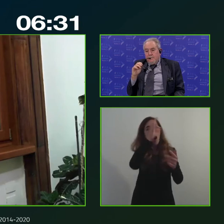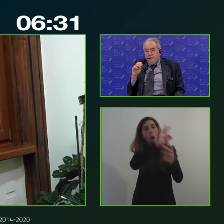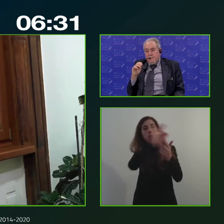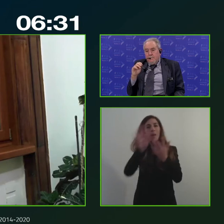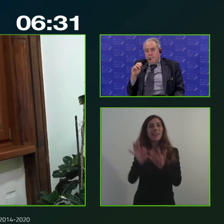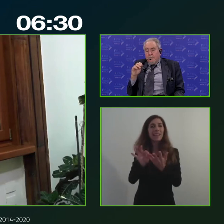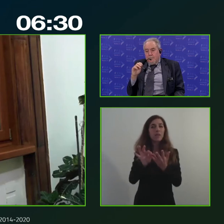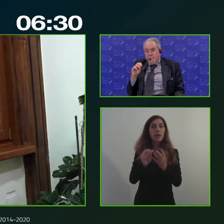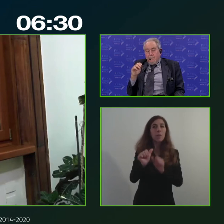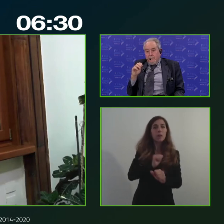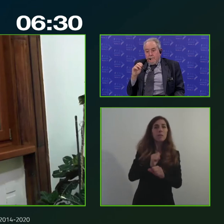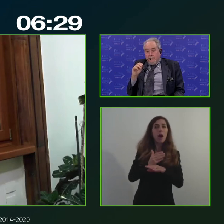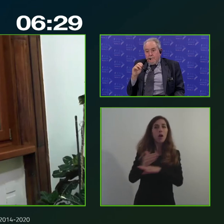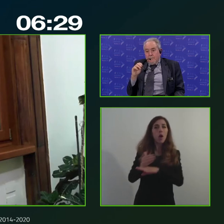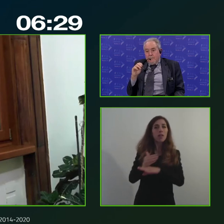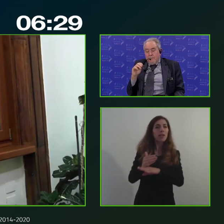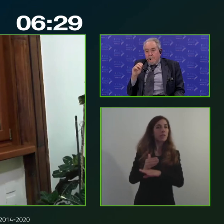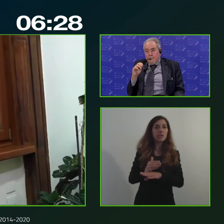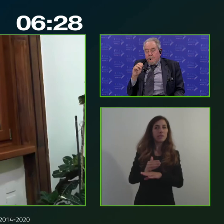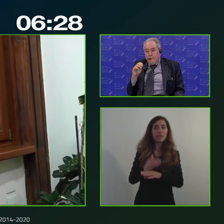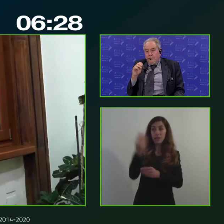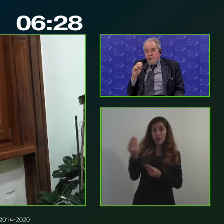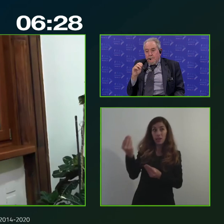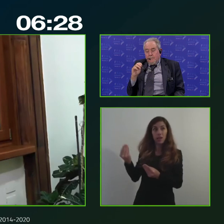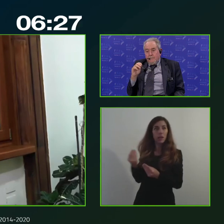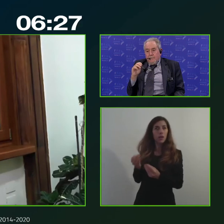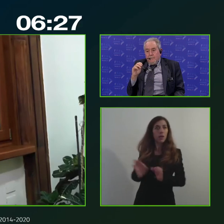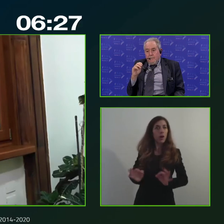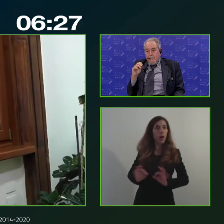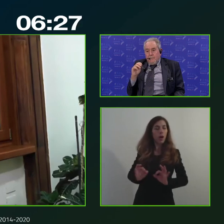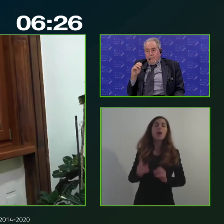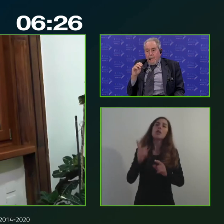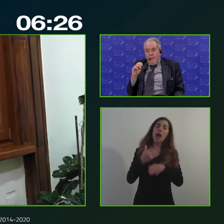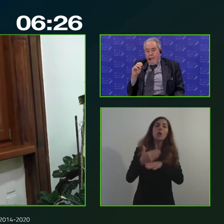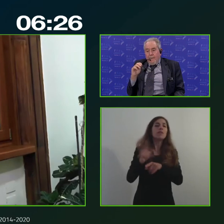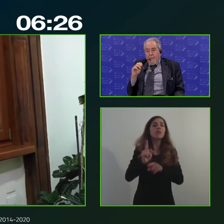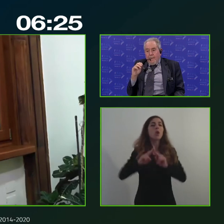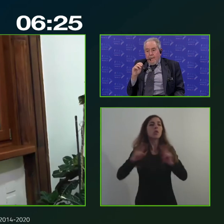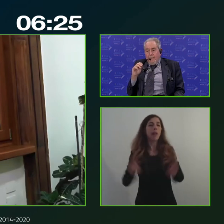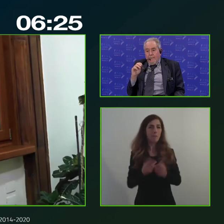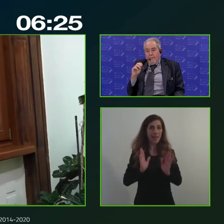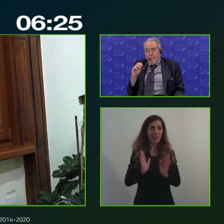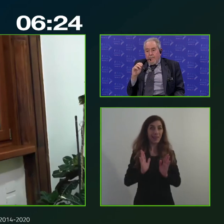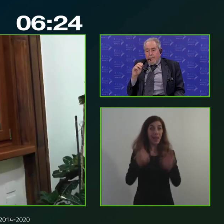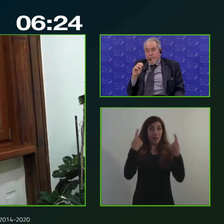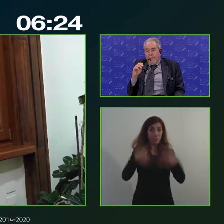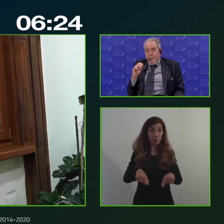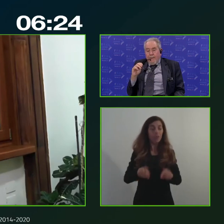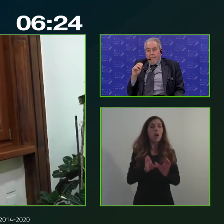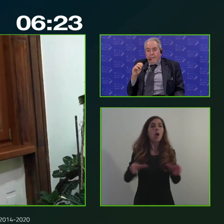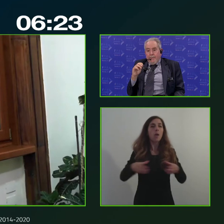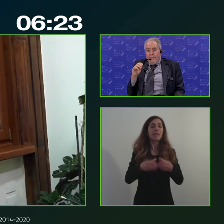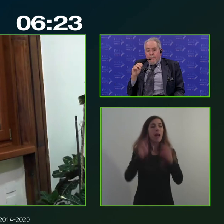condivisi con i soggetti ovviamente che facevano parte del partito a questo punto il comitato di sorveglianza